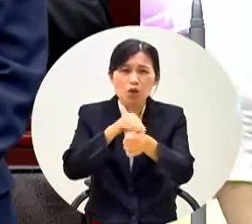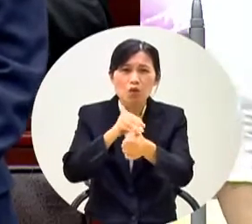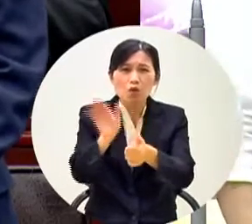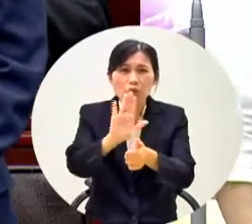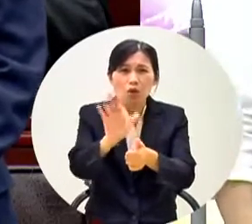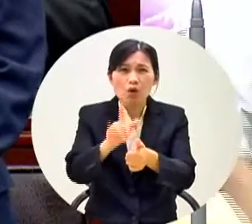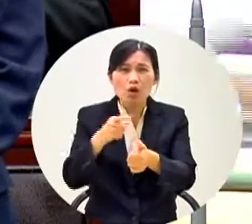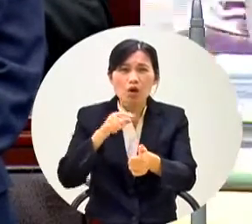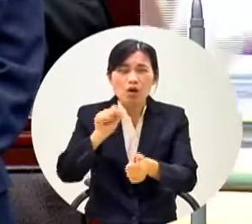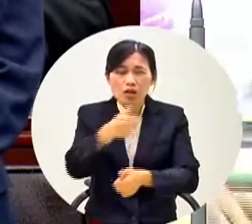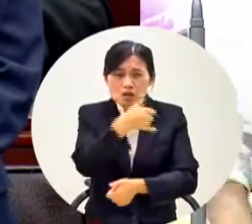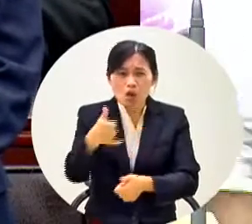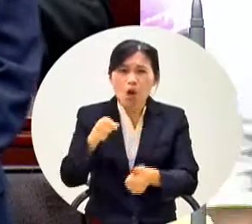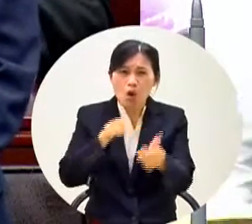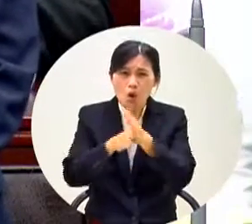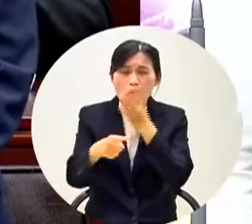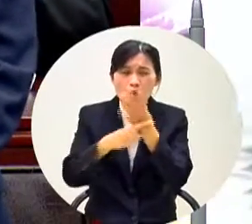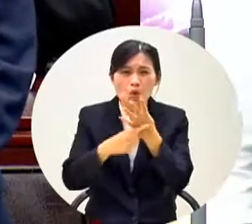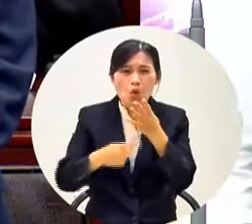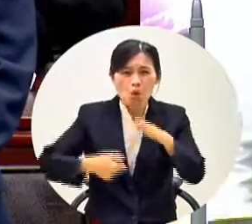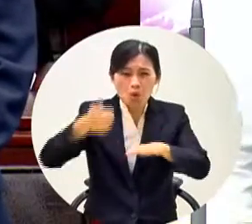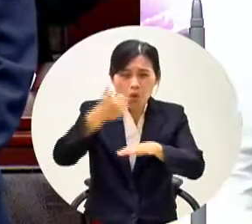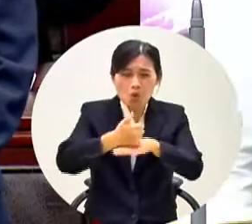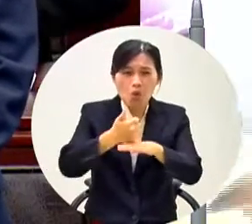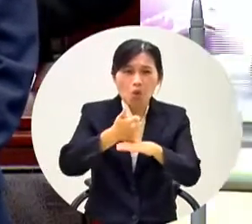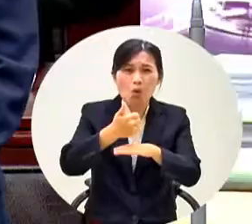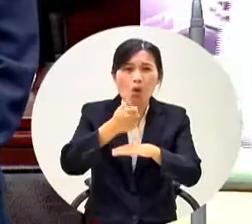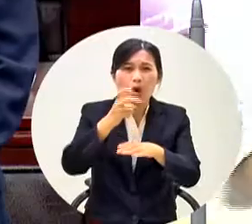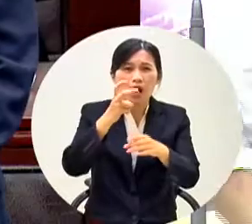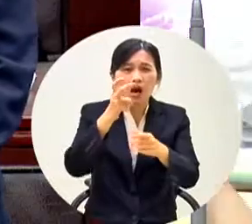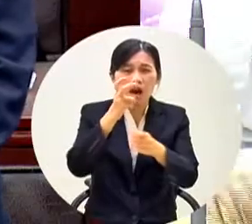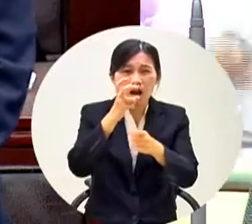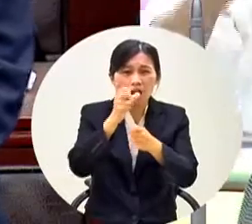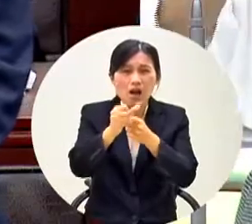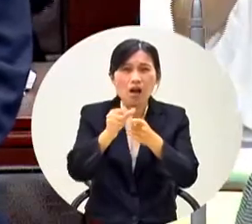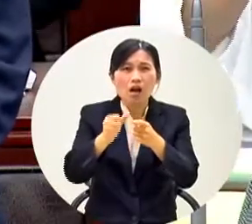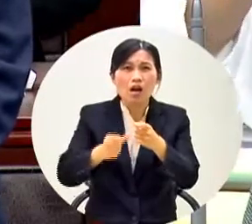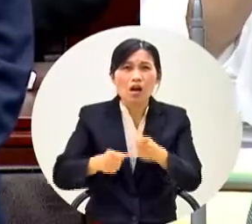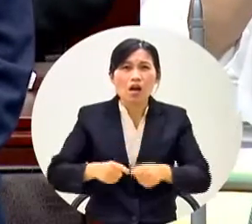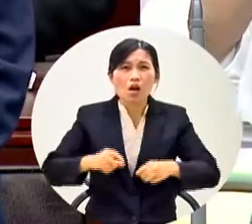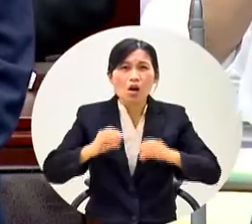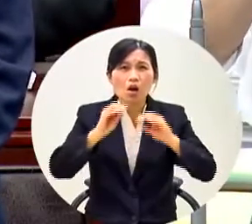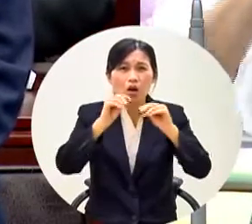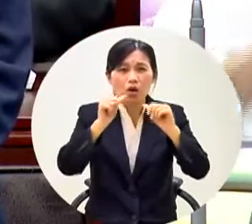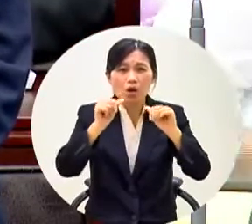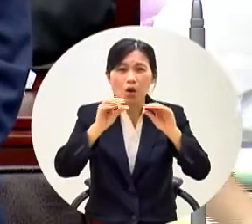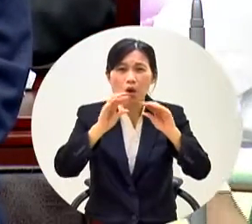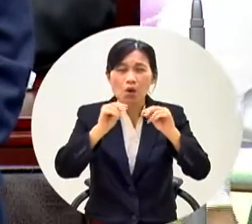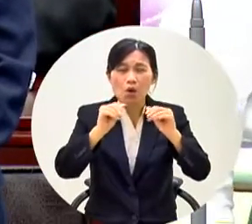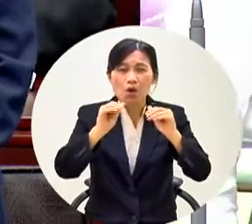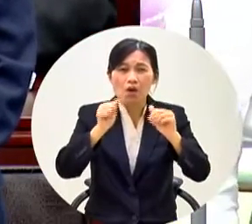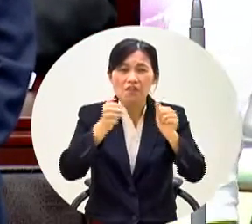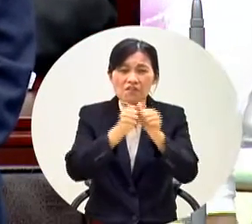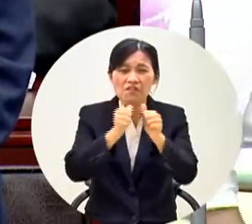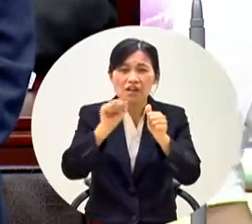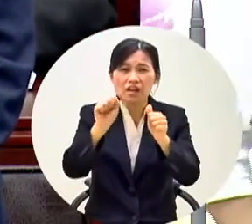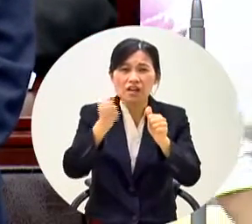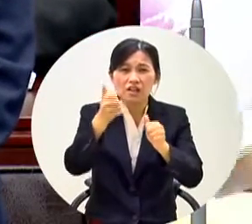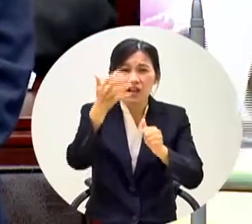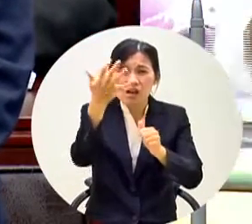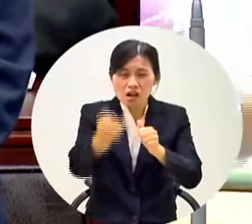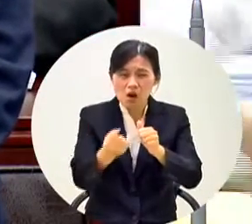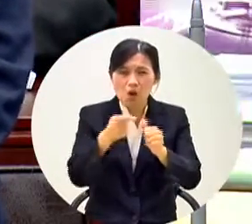員都很專業啦當然25年還更專業啦我們的陸淑門議員副議長也是很專業啦